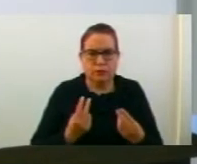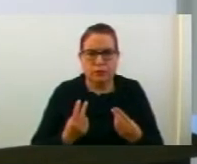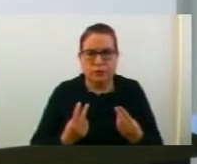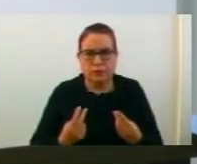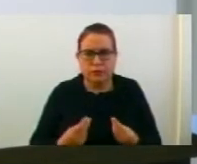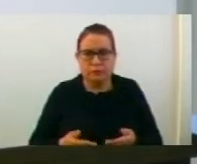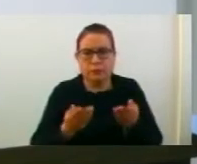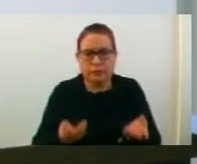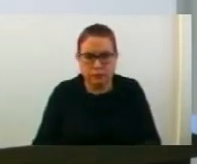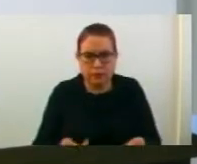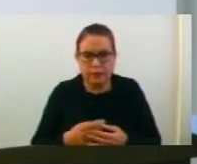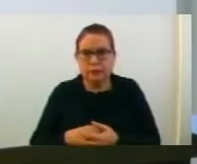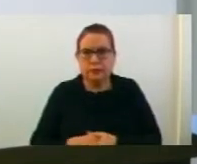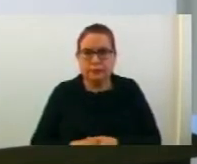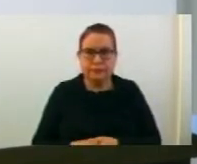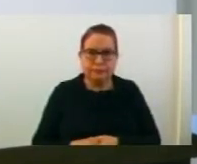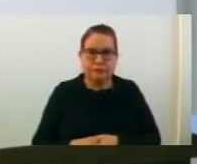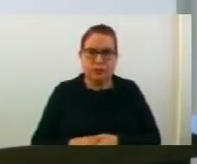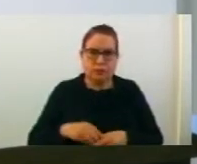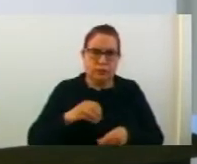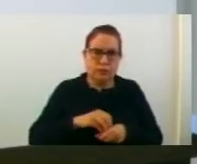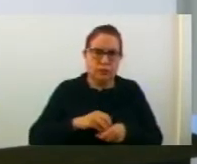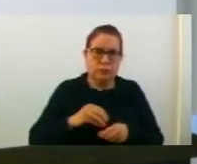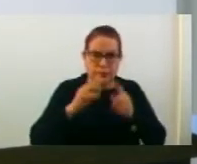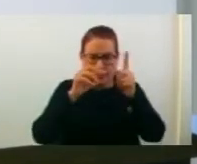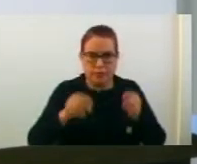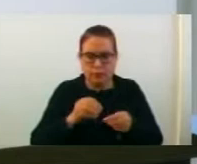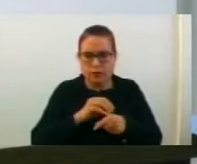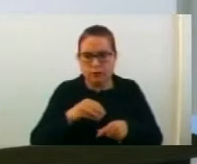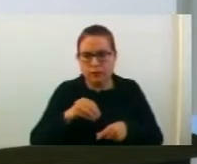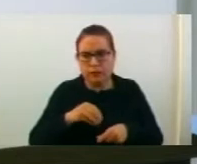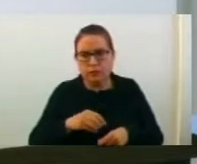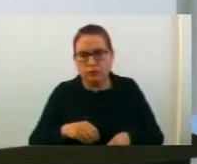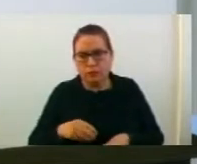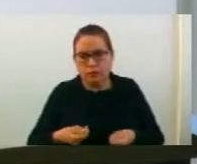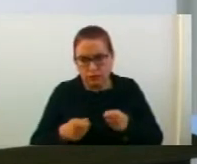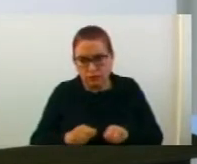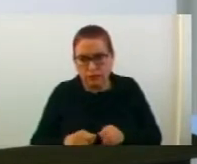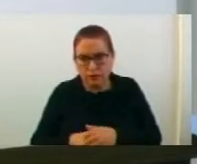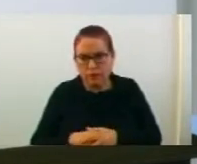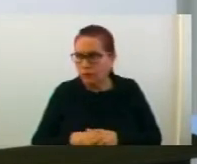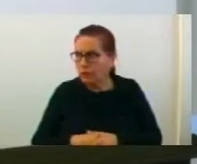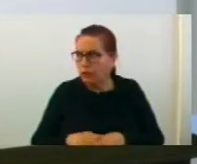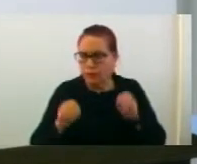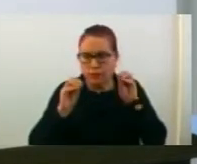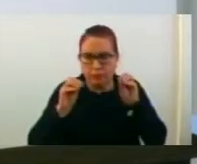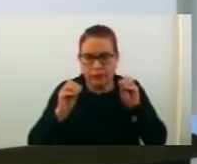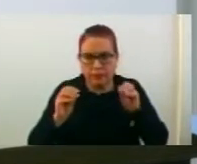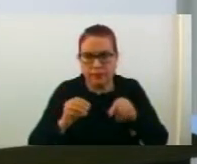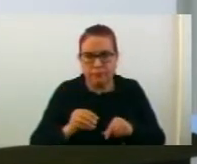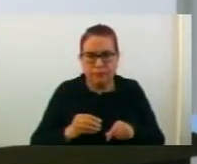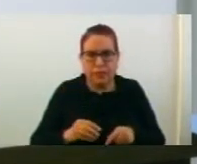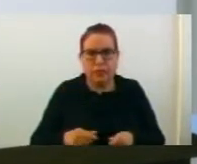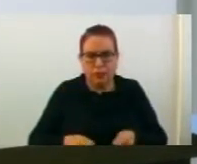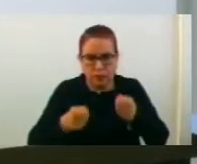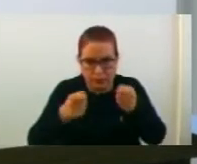произнесе по предлозите за допълнуване на програмите и донесе заклучок, са кои насъватат му предлага, да